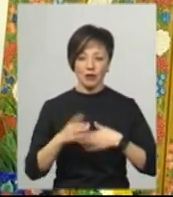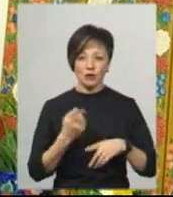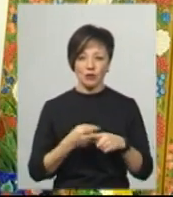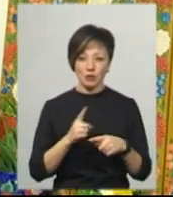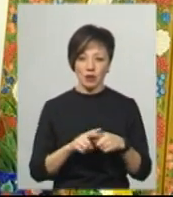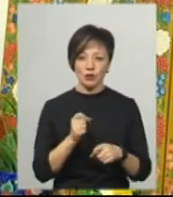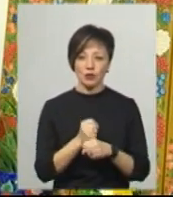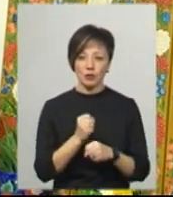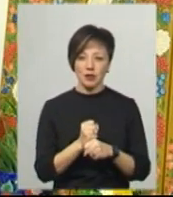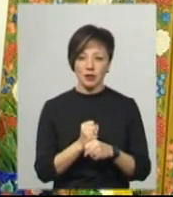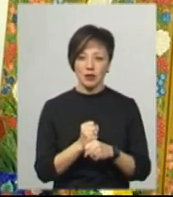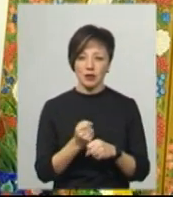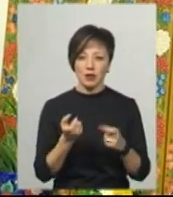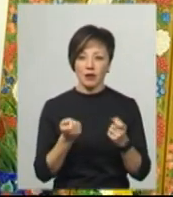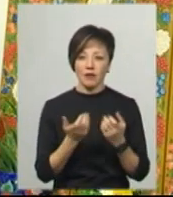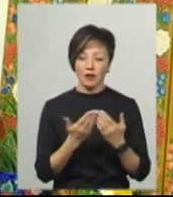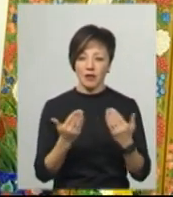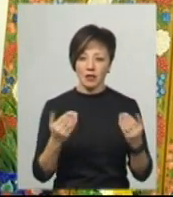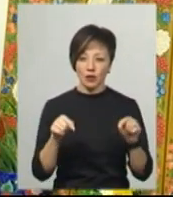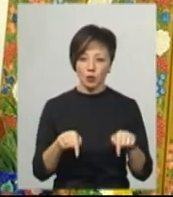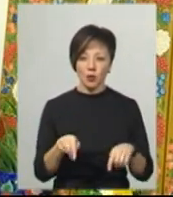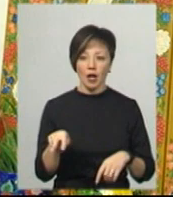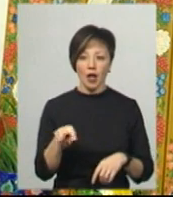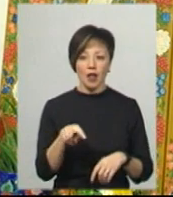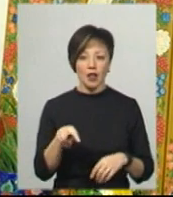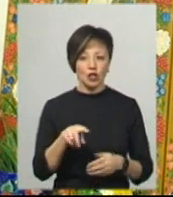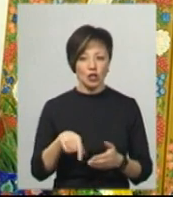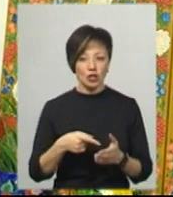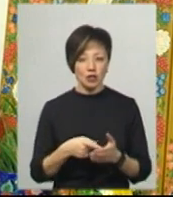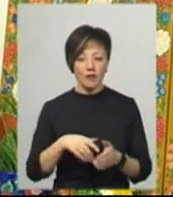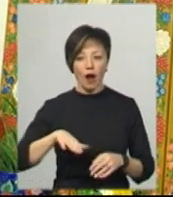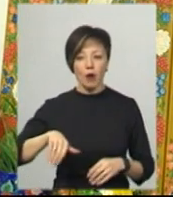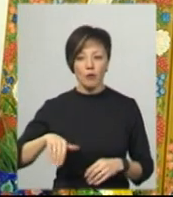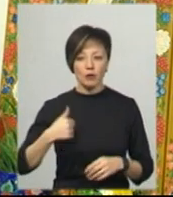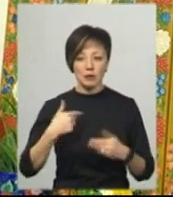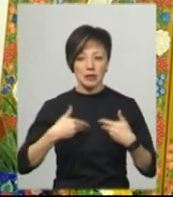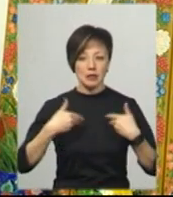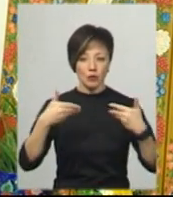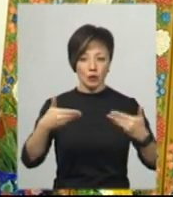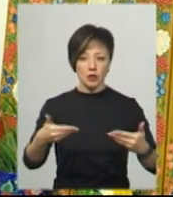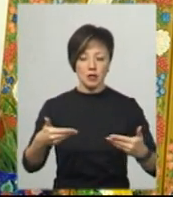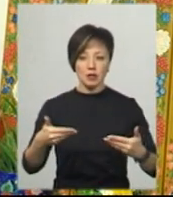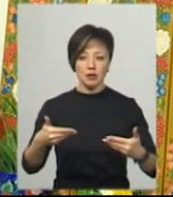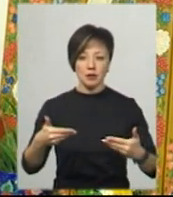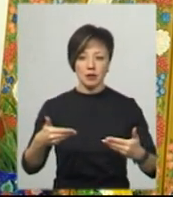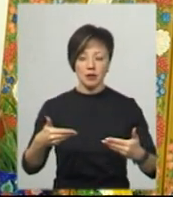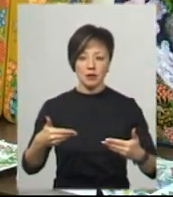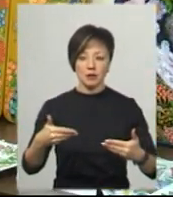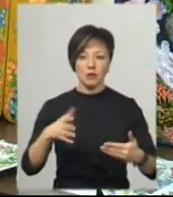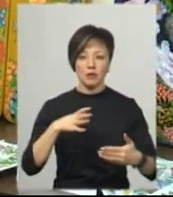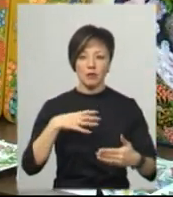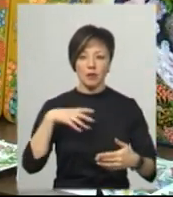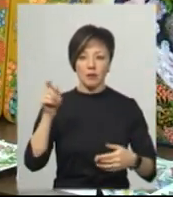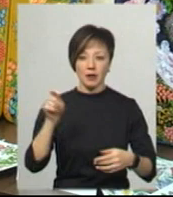цьому. Зробила пару виставок тут, в Летичеві, а потім мене запросили, приїхала моя знайома,